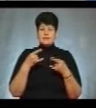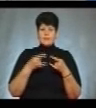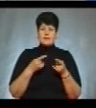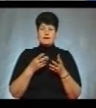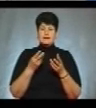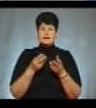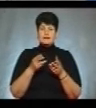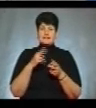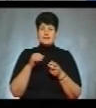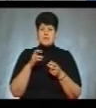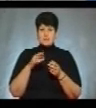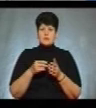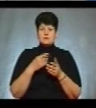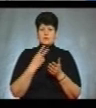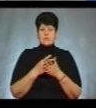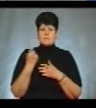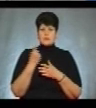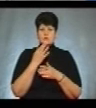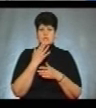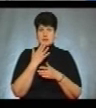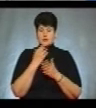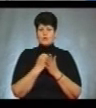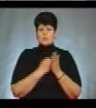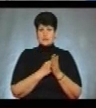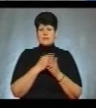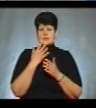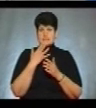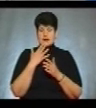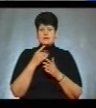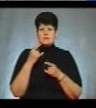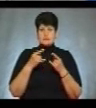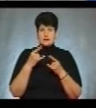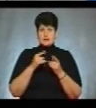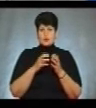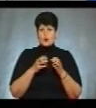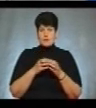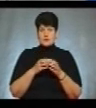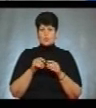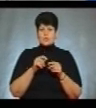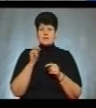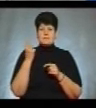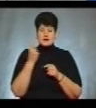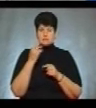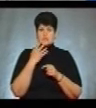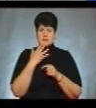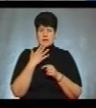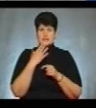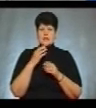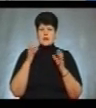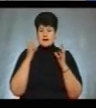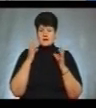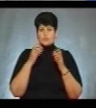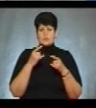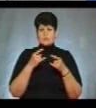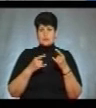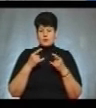державного бюджету України транслюються на першому національному каналі Національної телекомпанії України та першому каналі Національної радіокомпанії